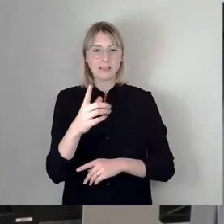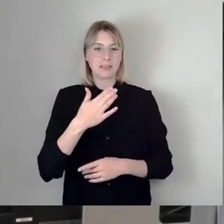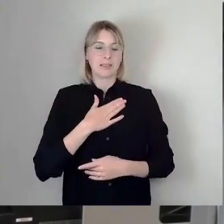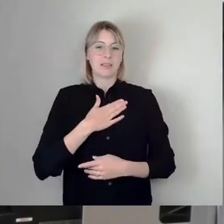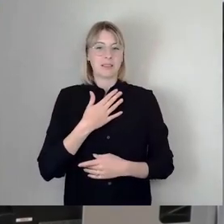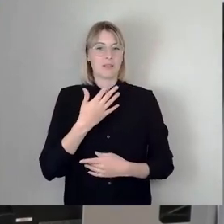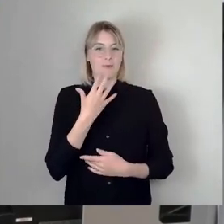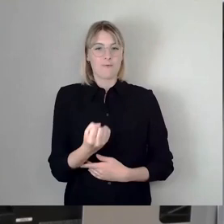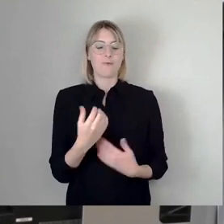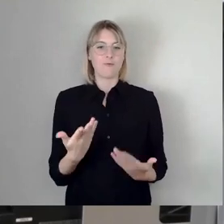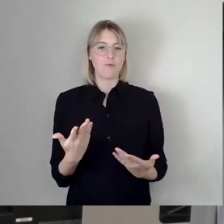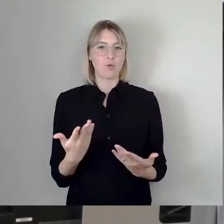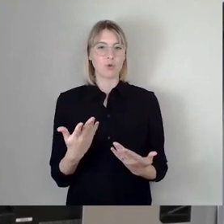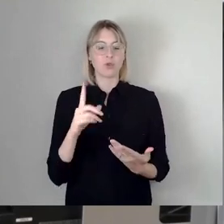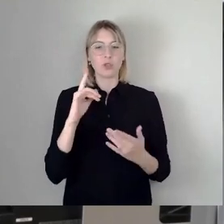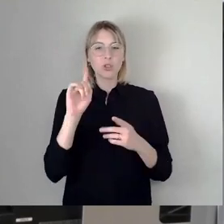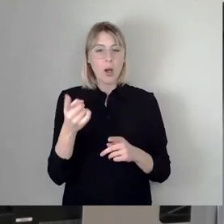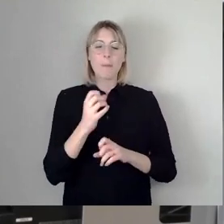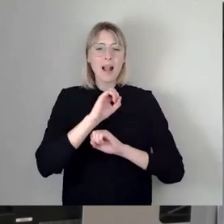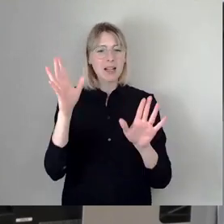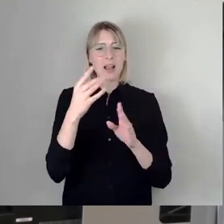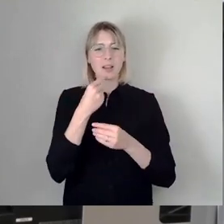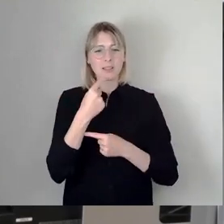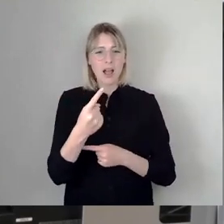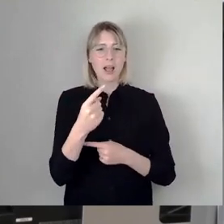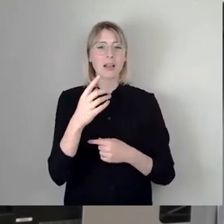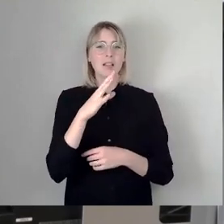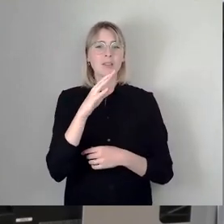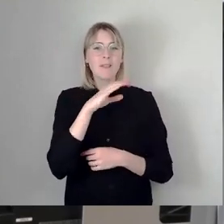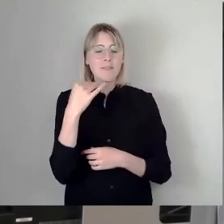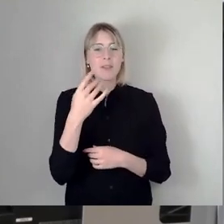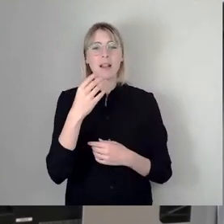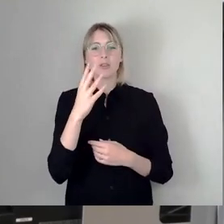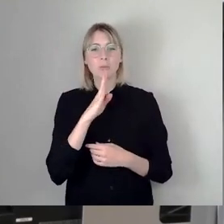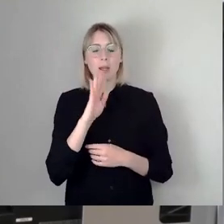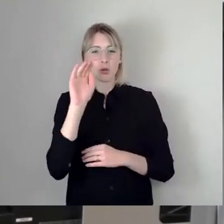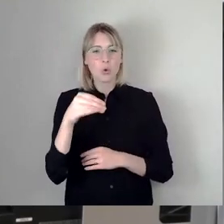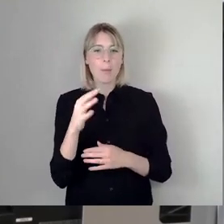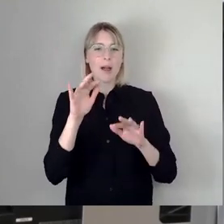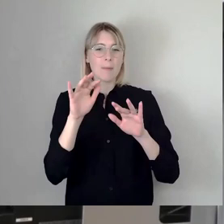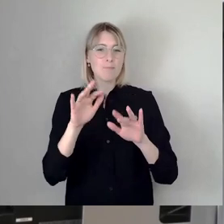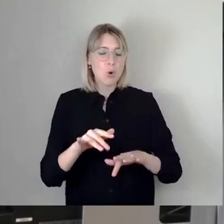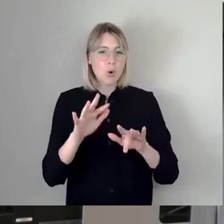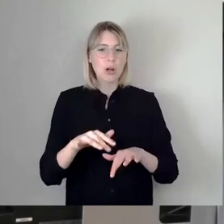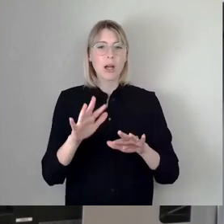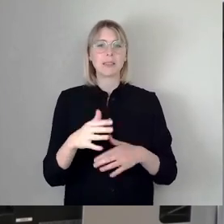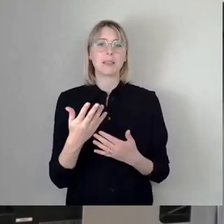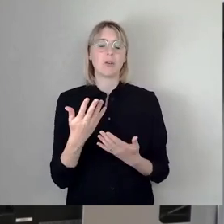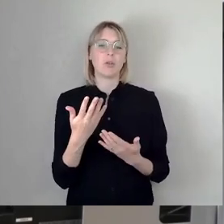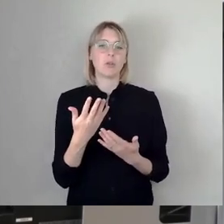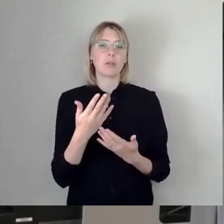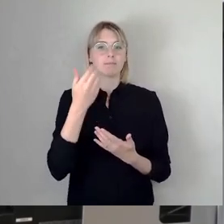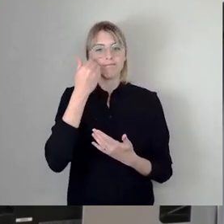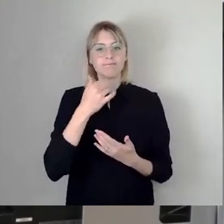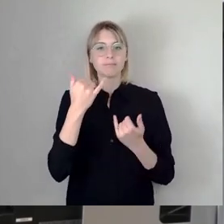sage ich in aller Deutlichkeit, wir reden so viel über Bürokratisierung, dann fangen wir doch mal damit an, an dieser Stelle einen politischen